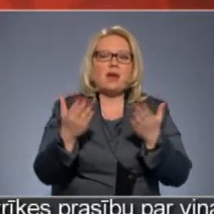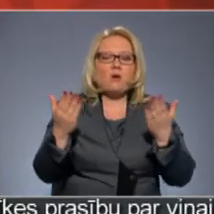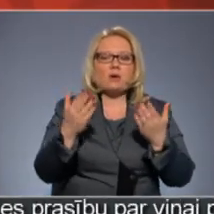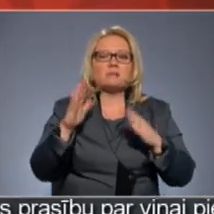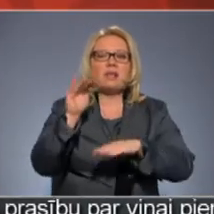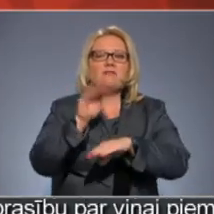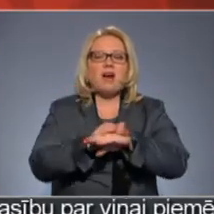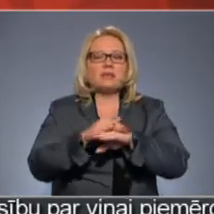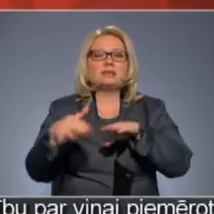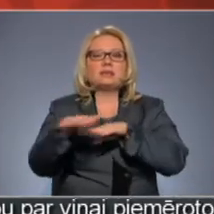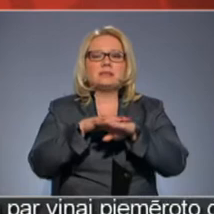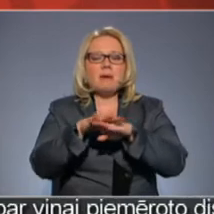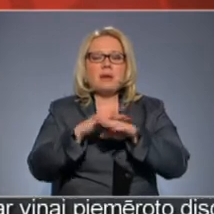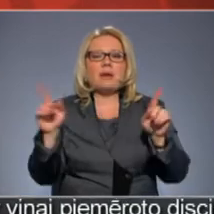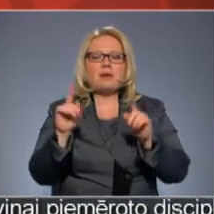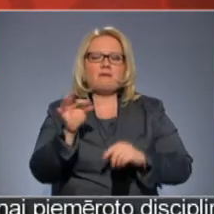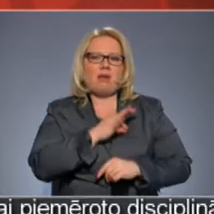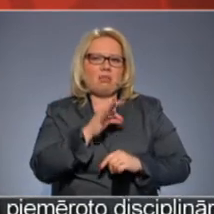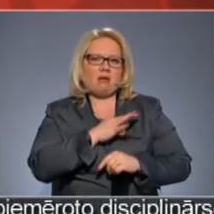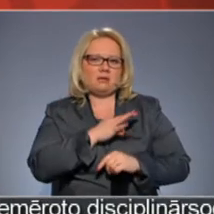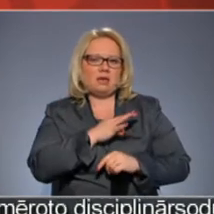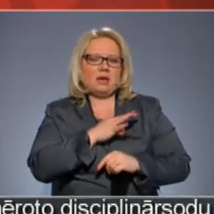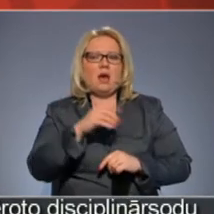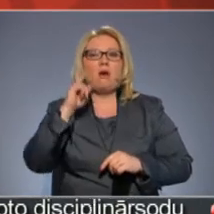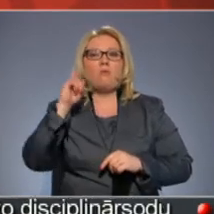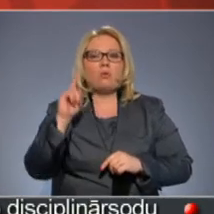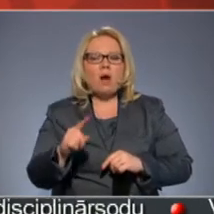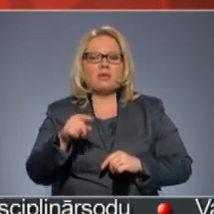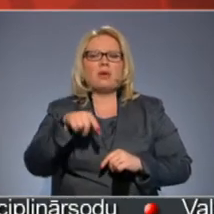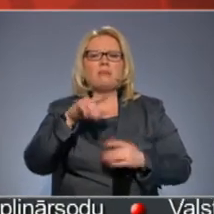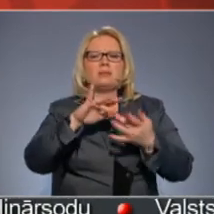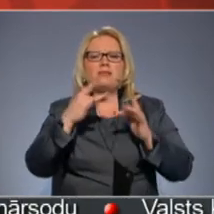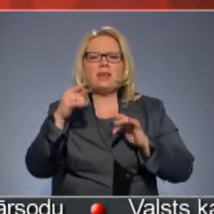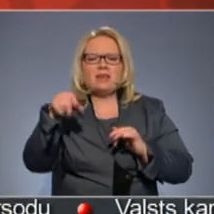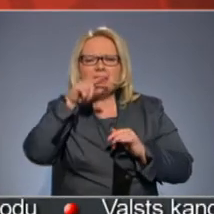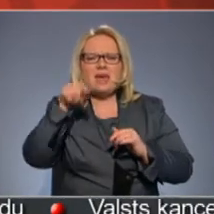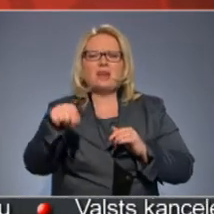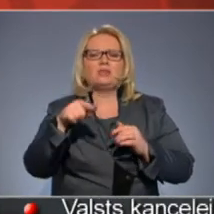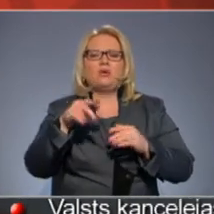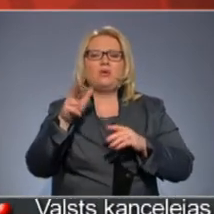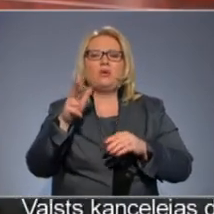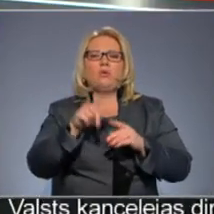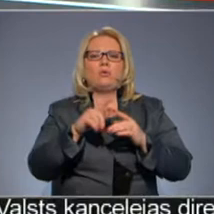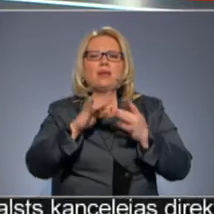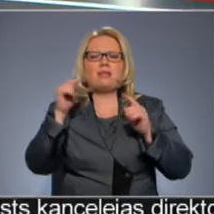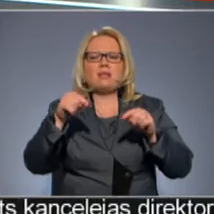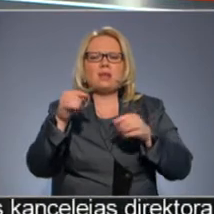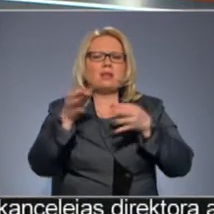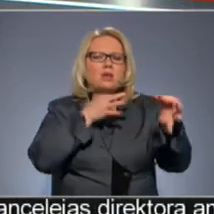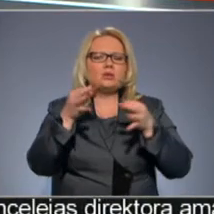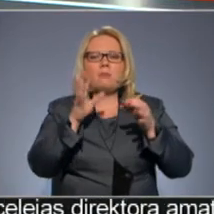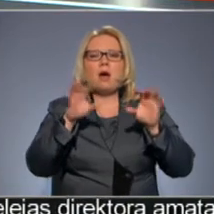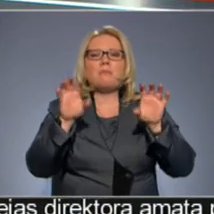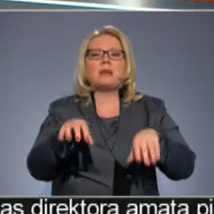faktiski, sabiedrība šobrīd ir diezgan vienaldzīga par to, jo jā, protams, Twitter un sociālā vida ir ļoti kaislīgi diskutējusi par